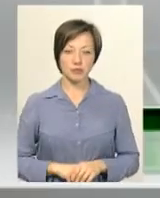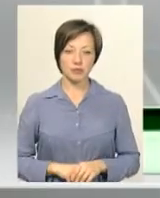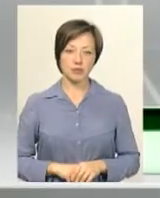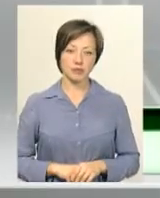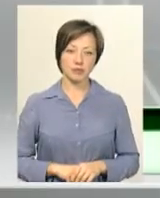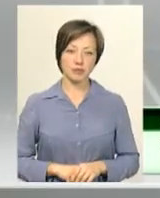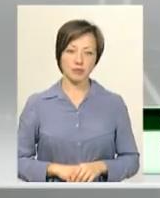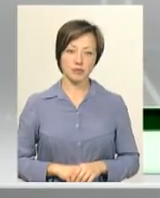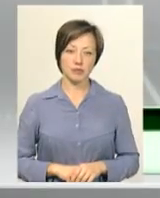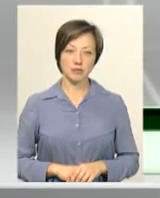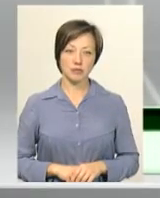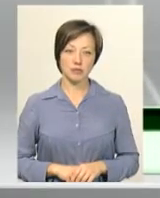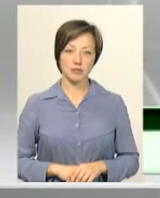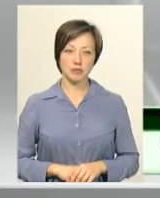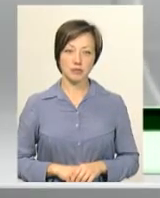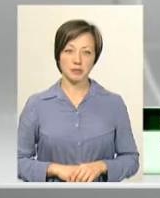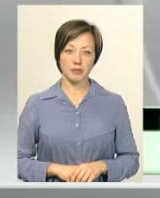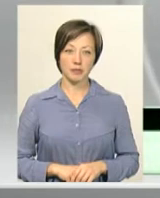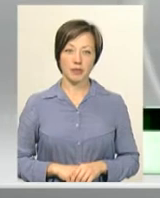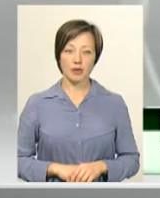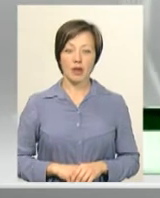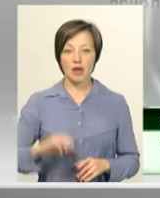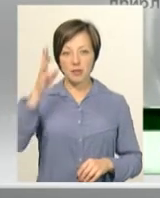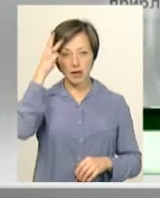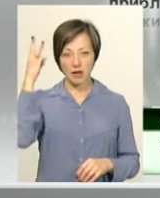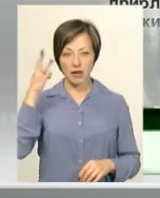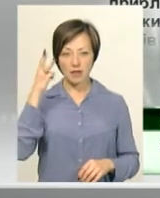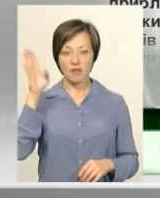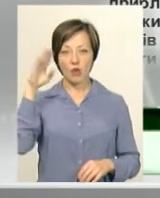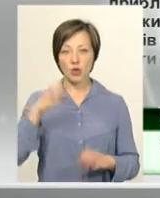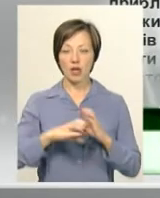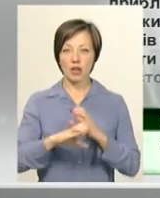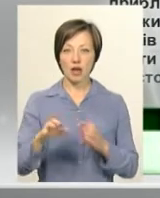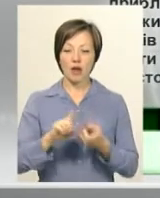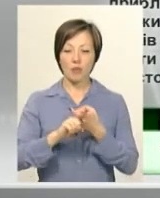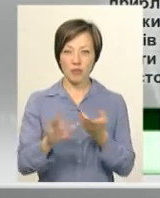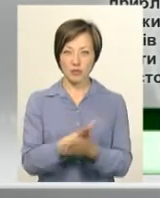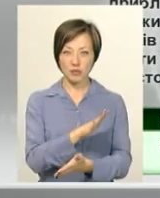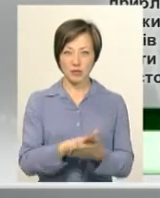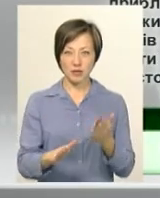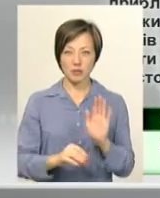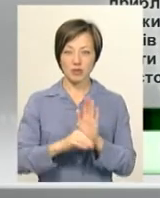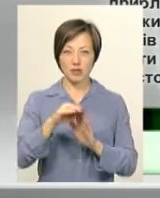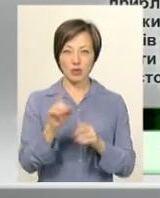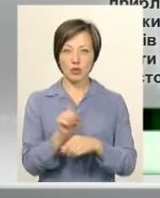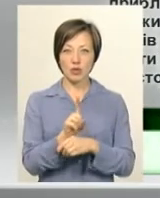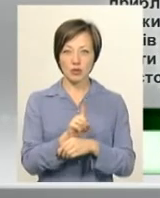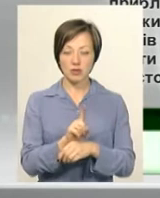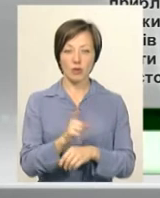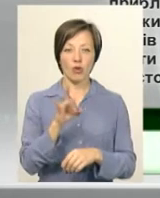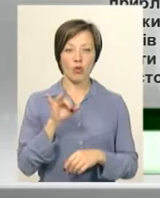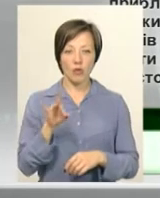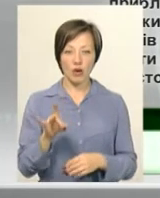«Хмельницькводоканал» проводить планове зазараження водопровідних мереж. Тобто, здається трошечки підвищена доза гіпохоліто-натрію для